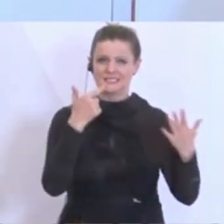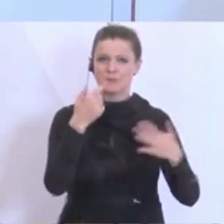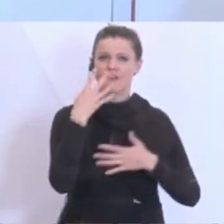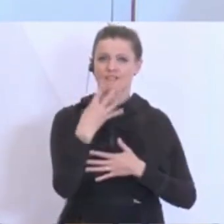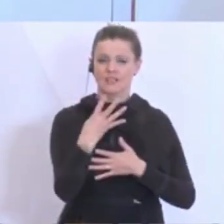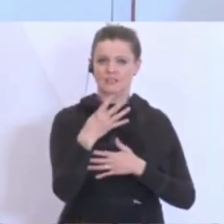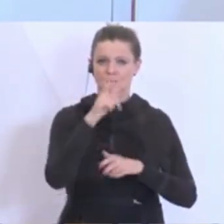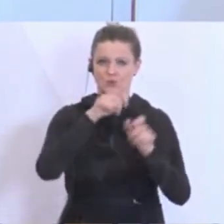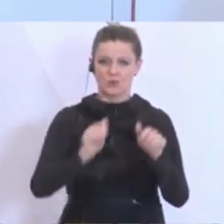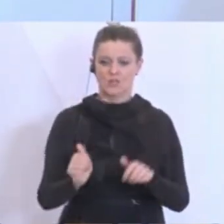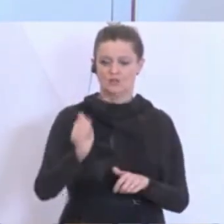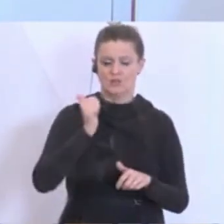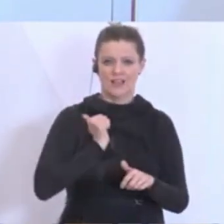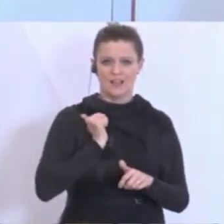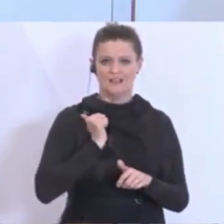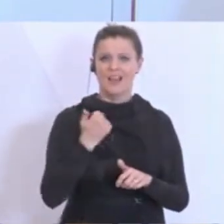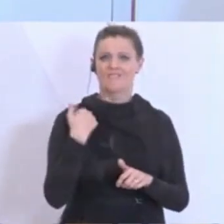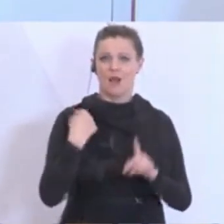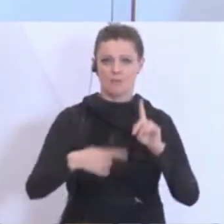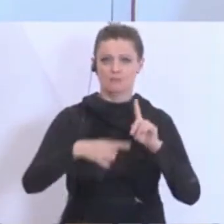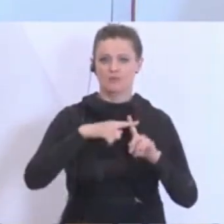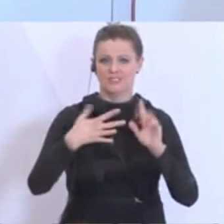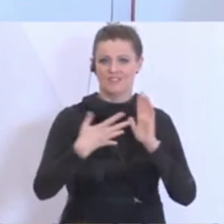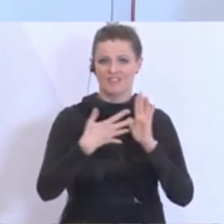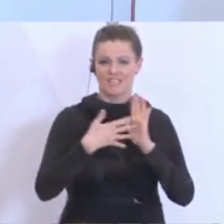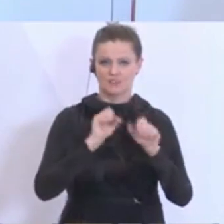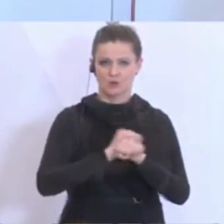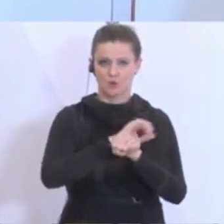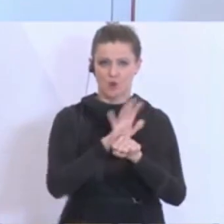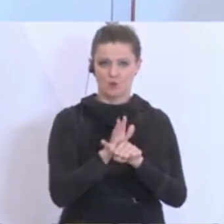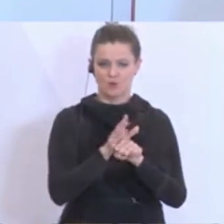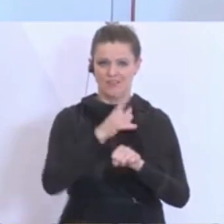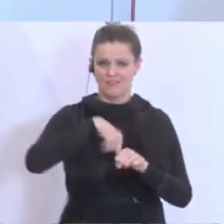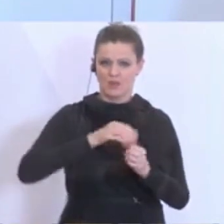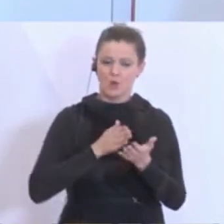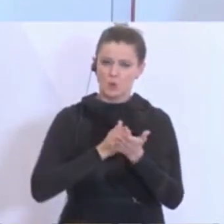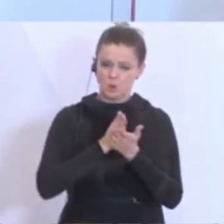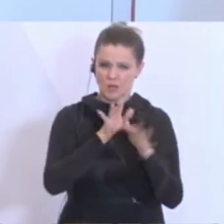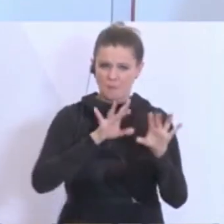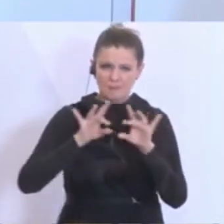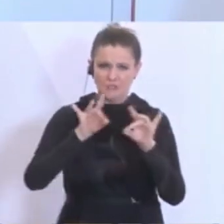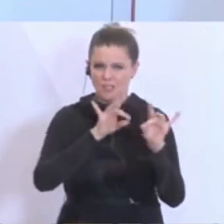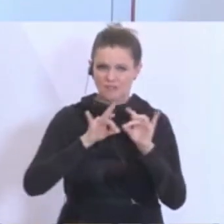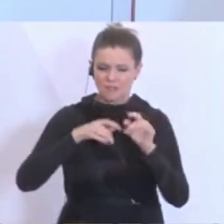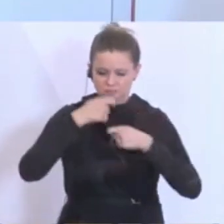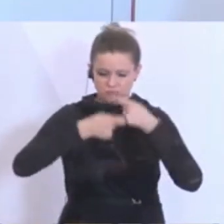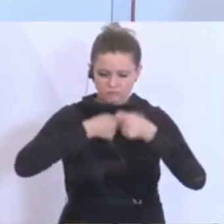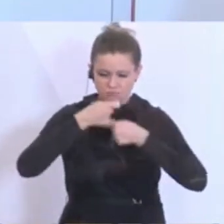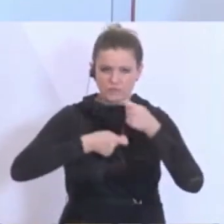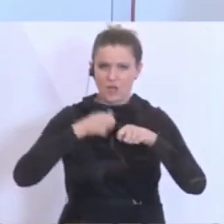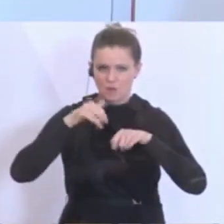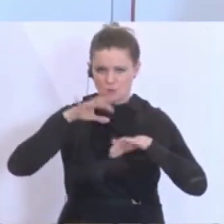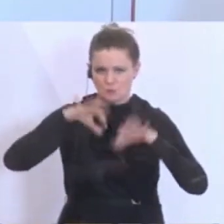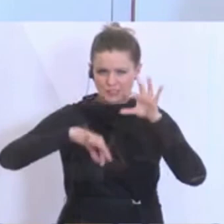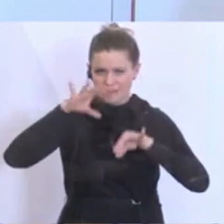getestet worden sind, wir beschäftigen uns laufend damit, ob das eine oder andere eben auch noch evaluiert werden